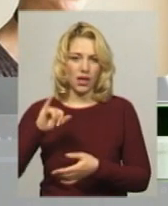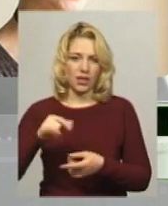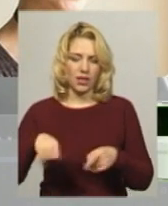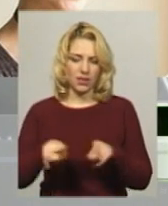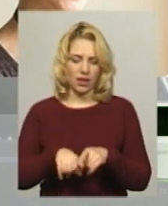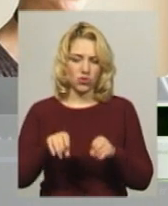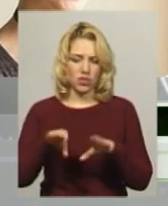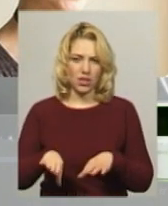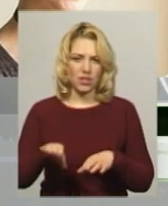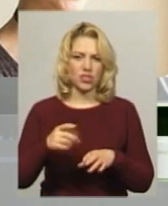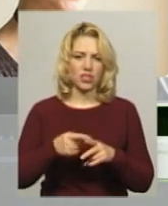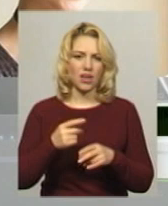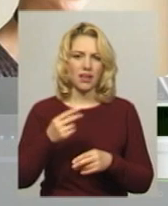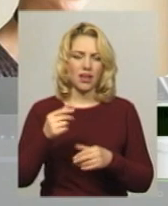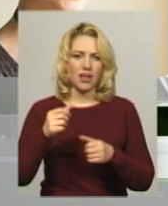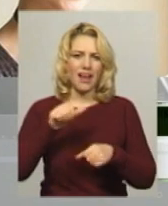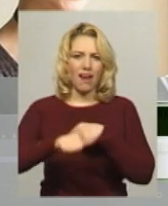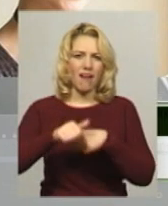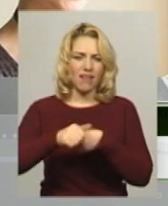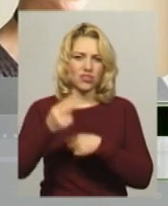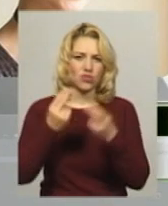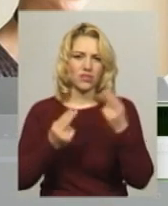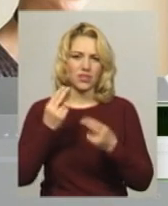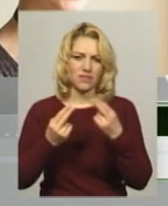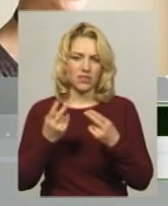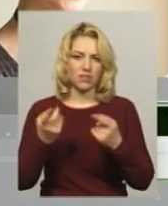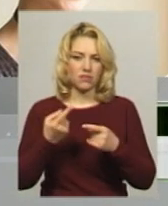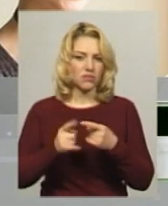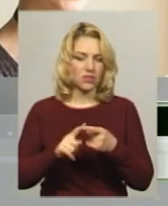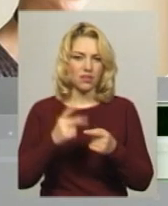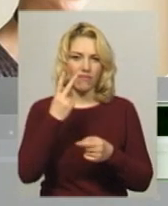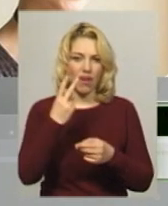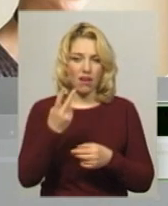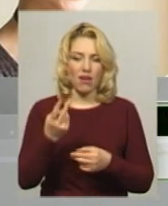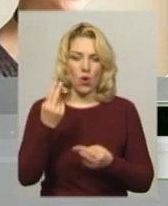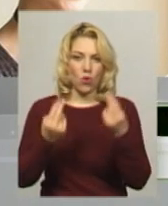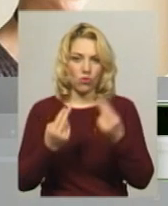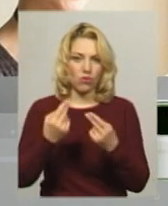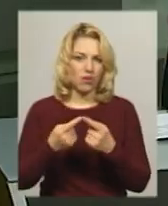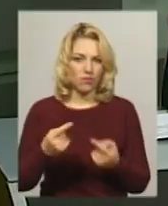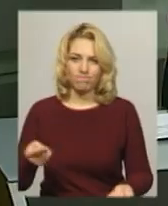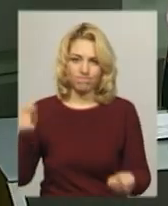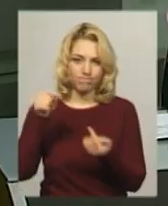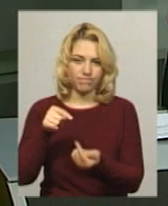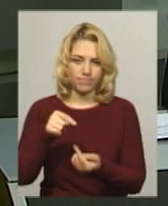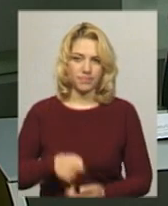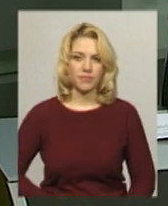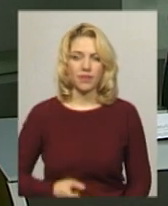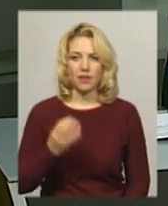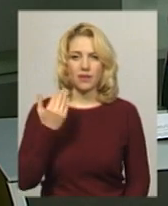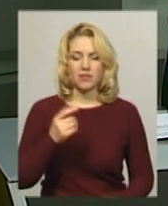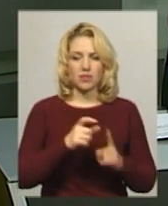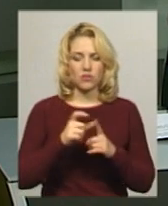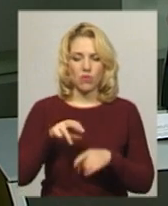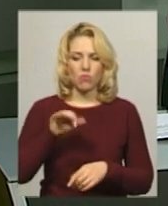оранжевими акцентами, що використовувалися два кольори, на нашу думку, це було неймовірно влучним. За словами